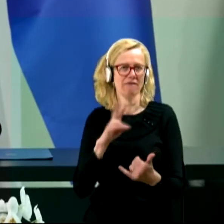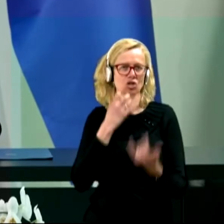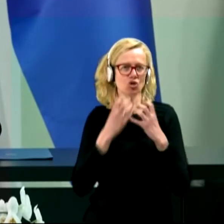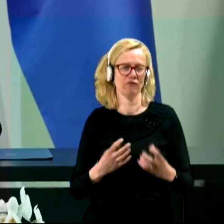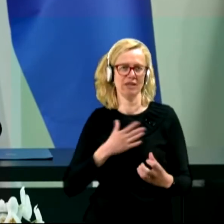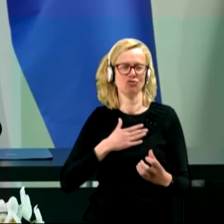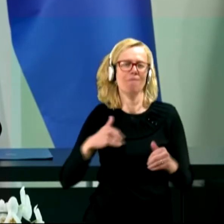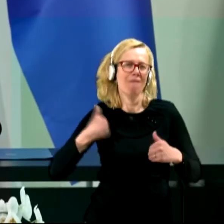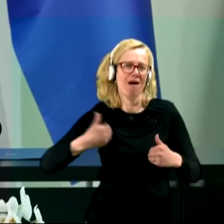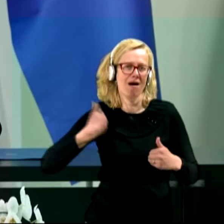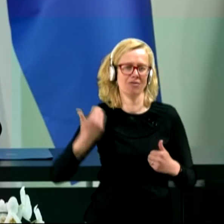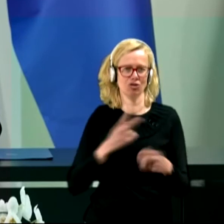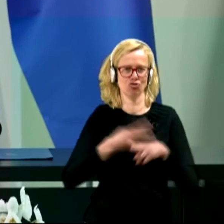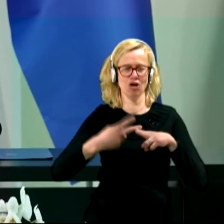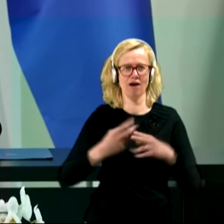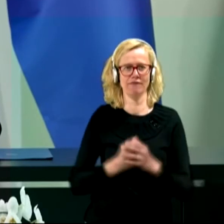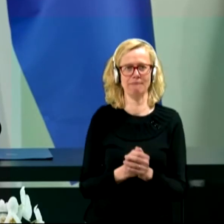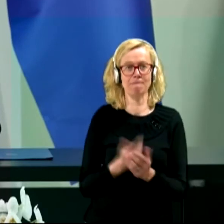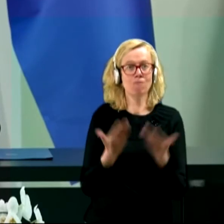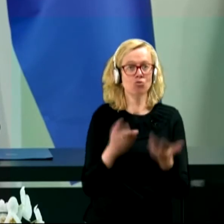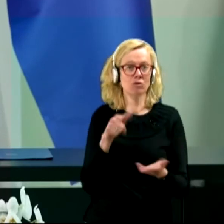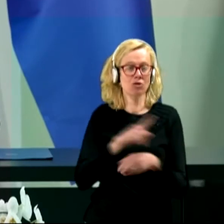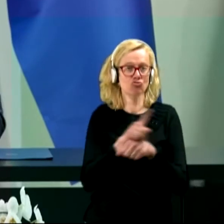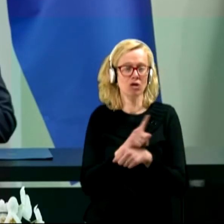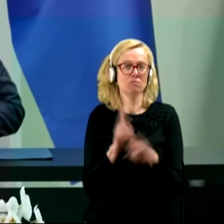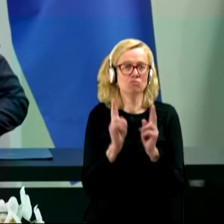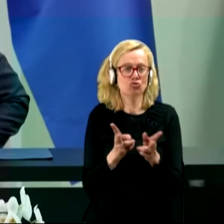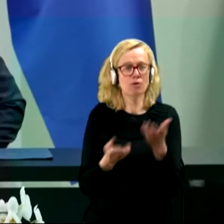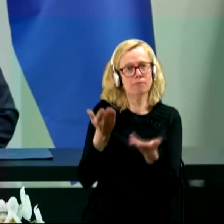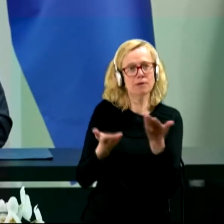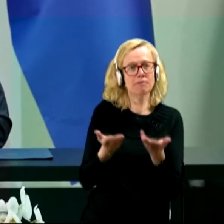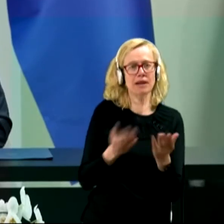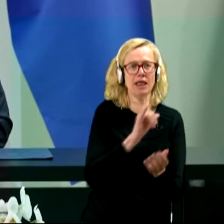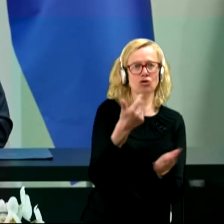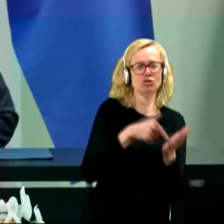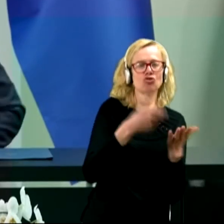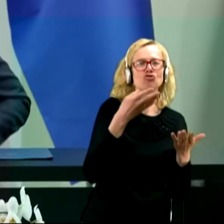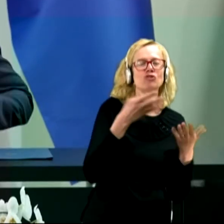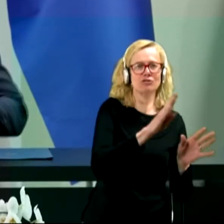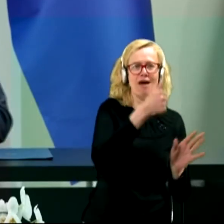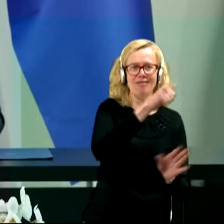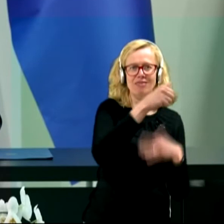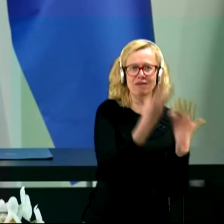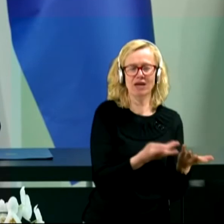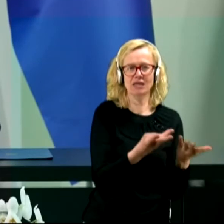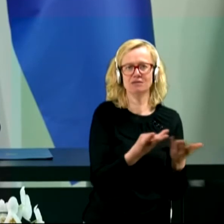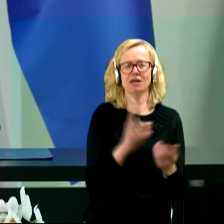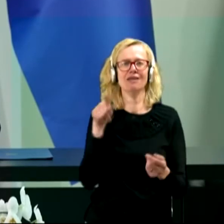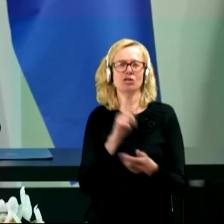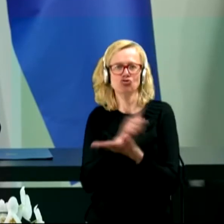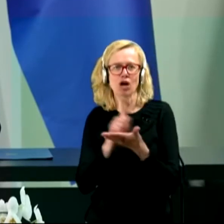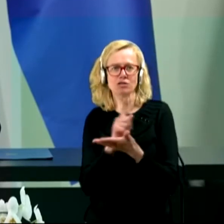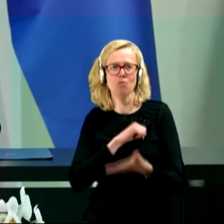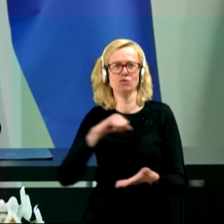mlade države. Mogoče je ta čas delno možno primerjati z letom 1991 in z časom